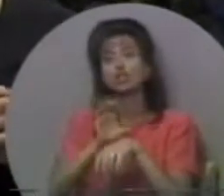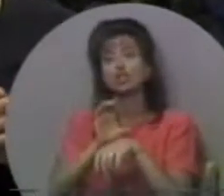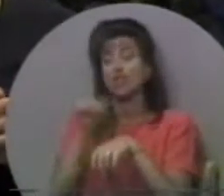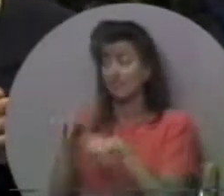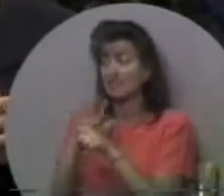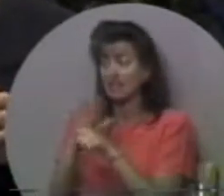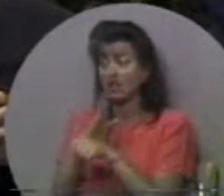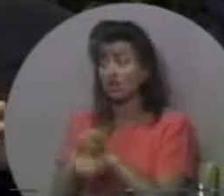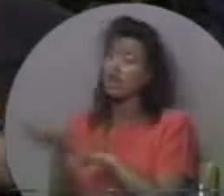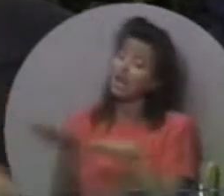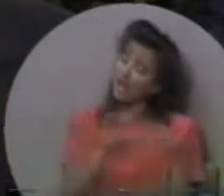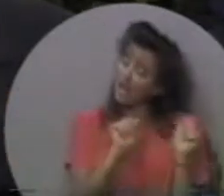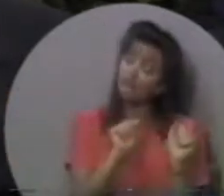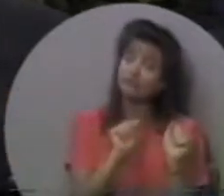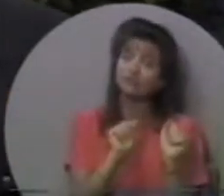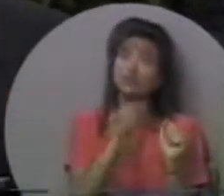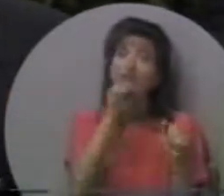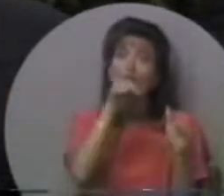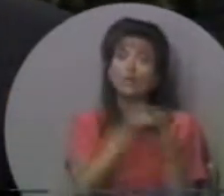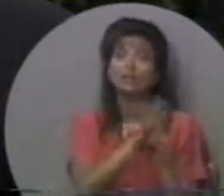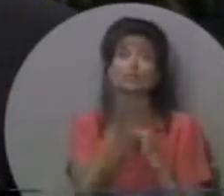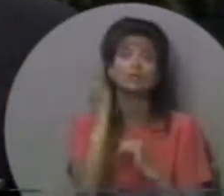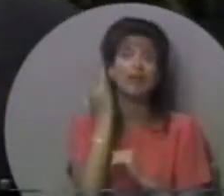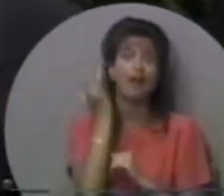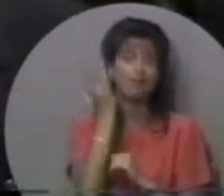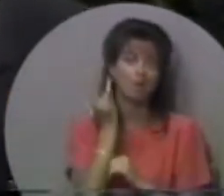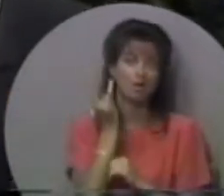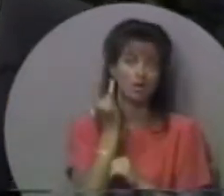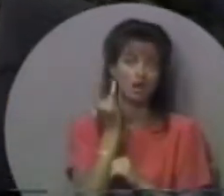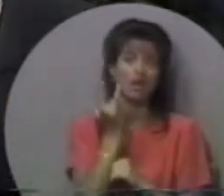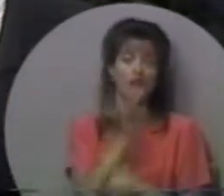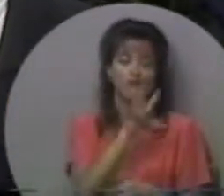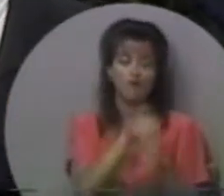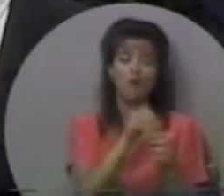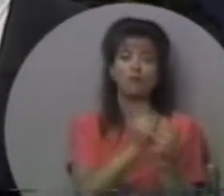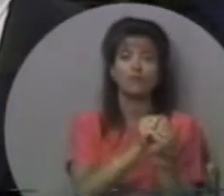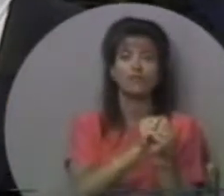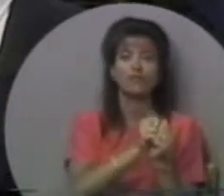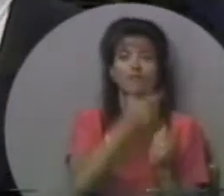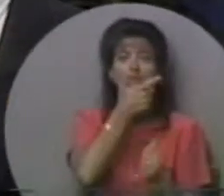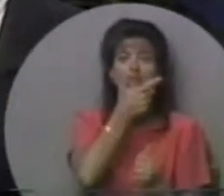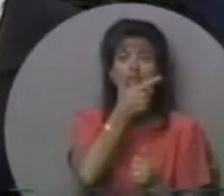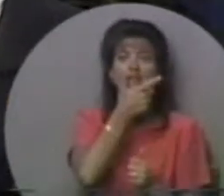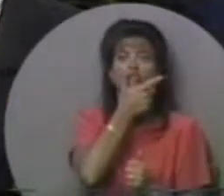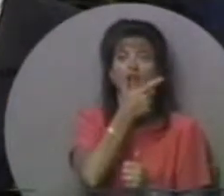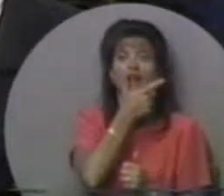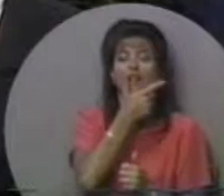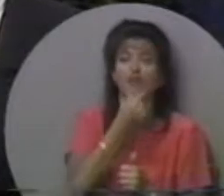виїхав з цього місця і поїхав в Каліфорнію і практикував гомосексуалізм.